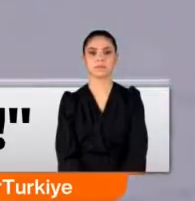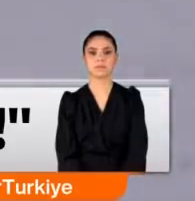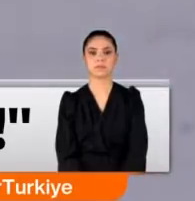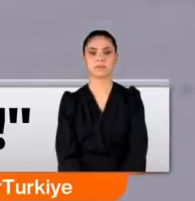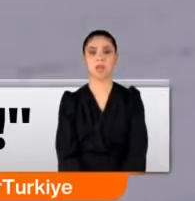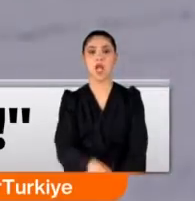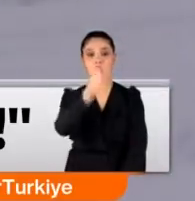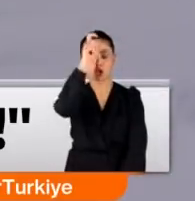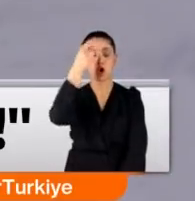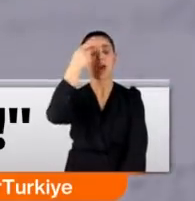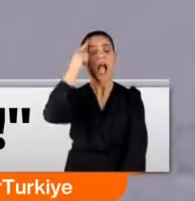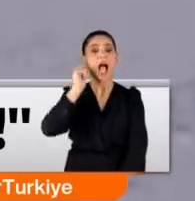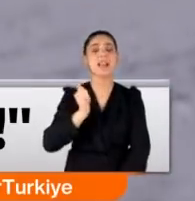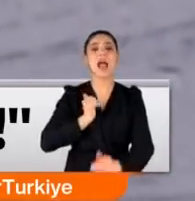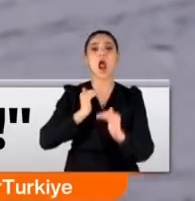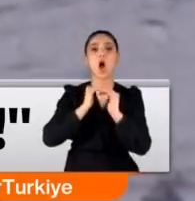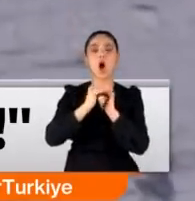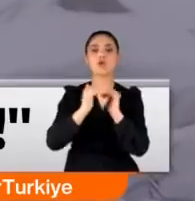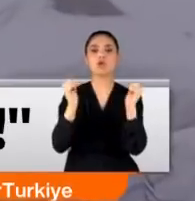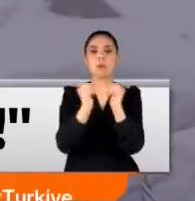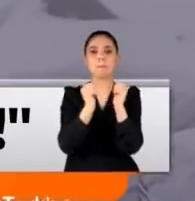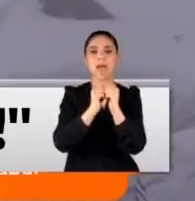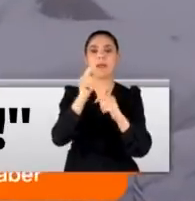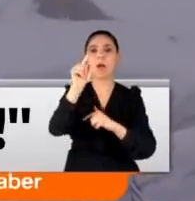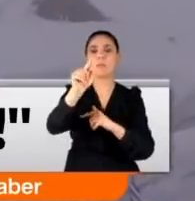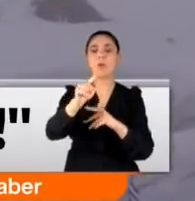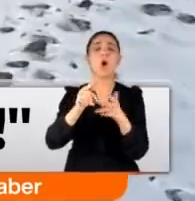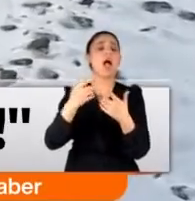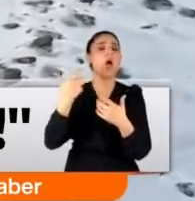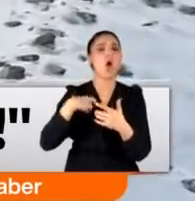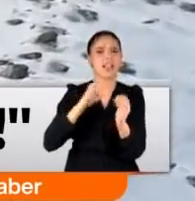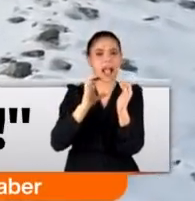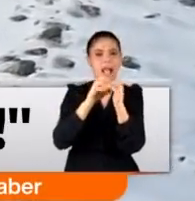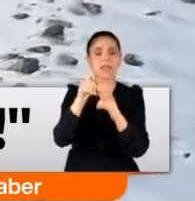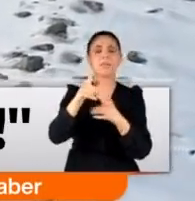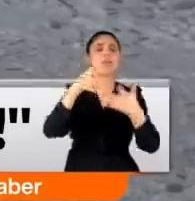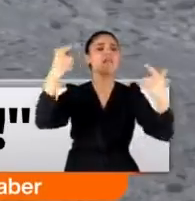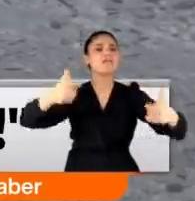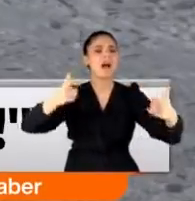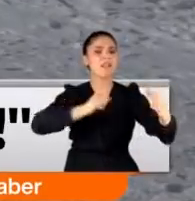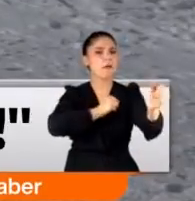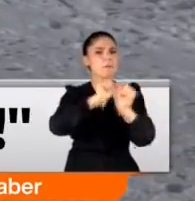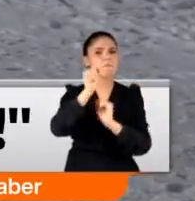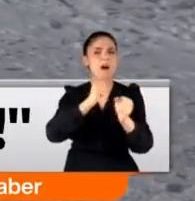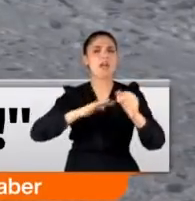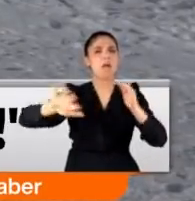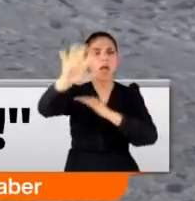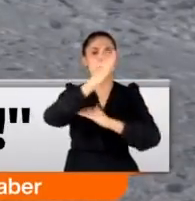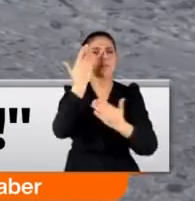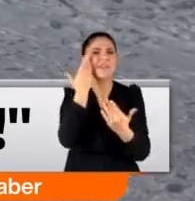Türk ve Azeri ordusunun göz bebeği Bordo bereli timlerin sahadaki manevra gösterileri ilgiyle izlendi.